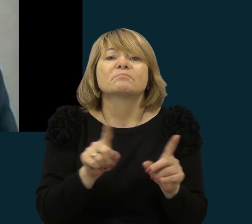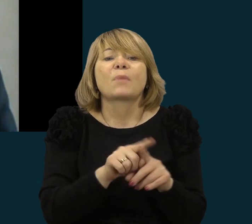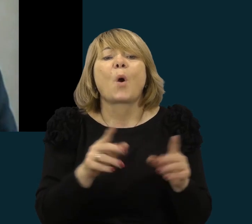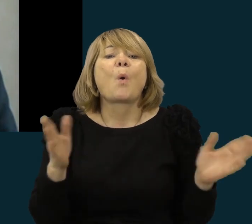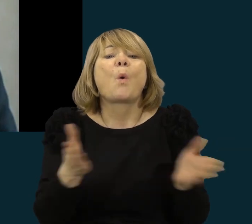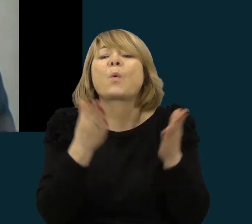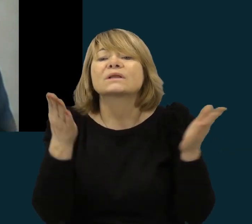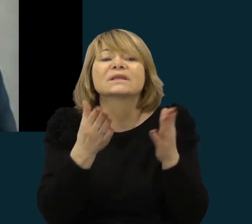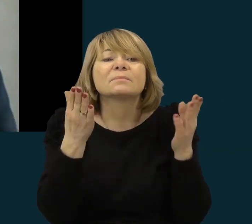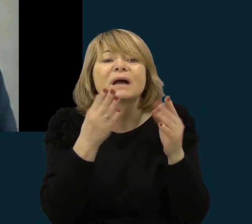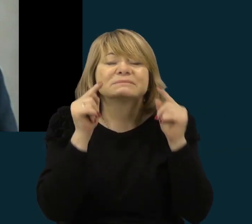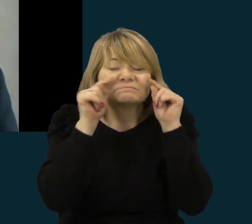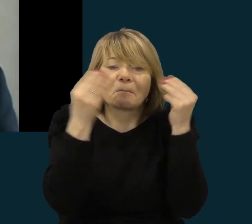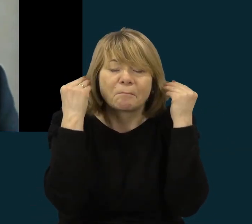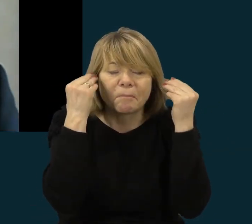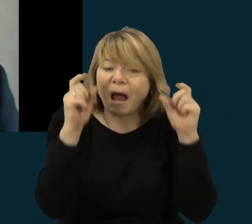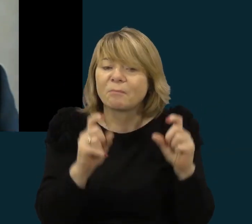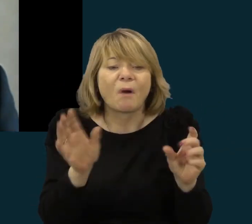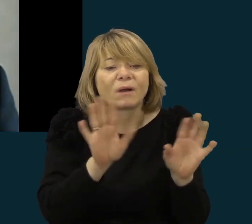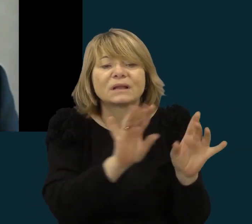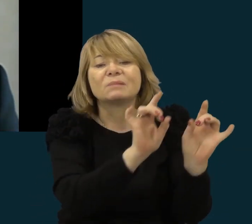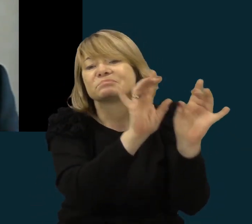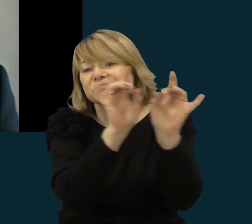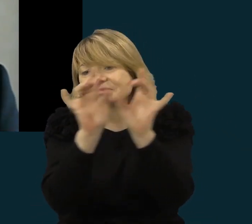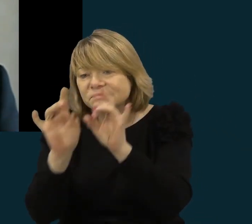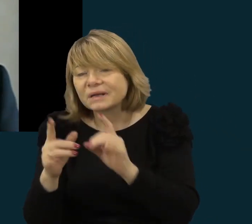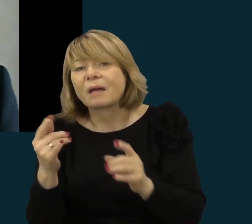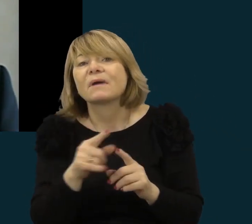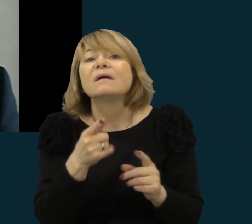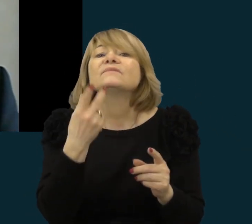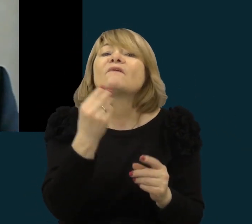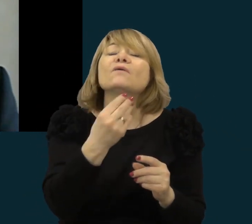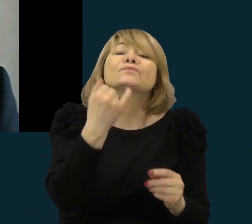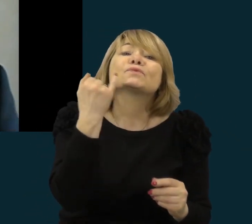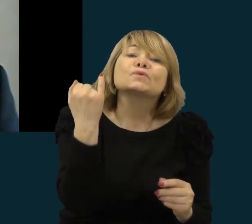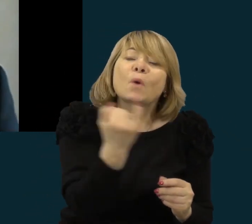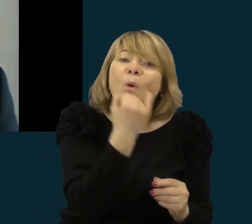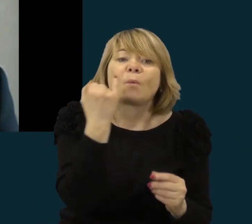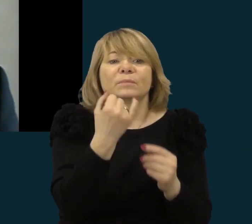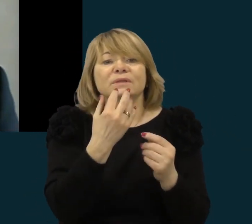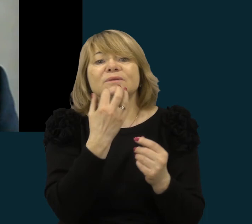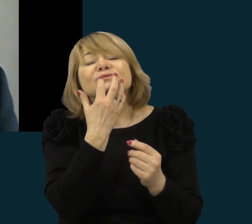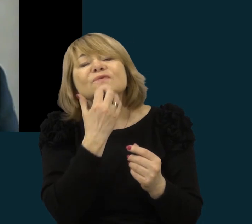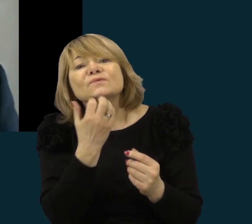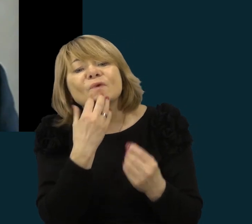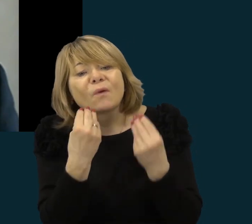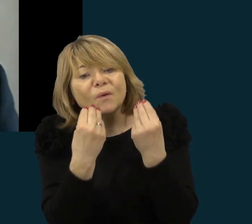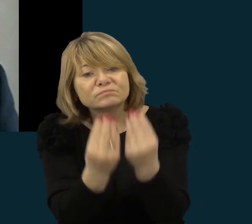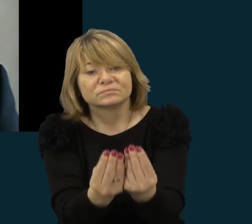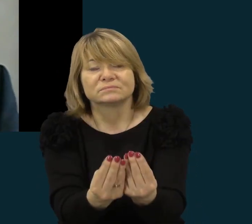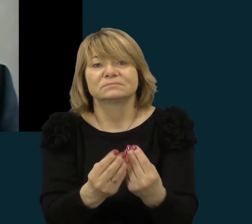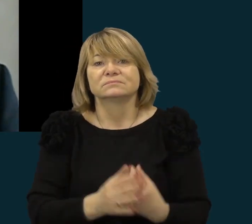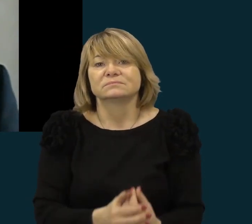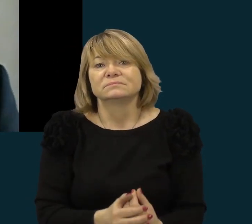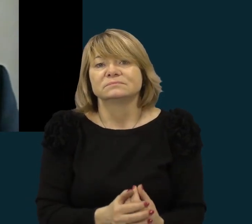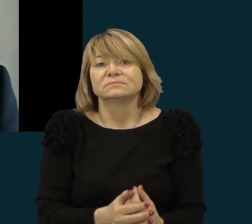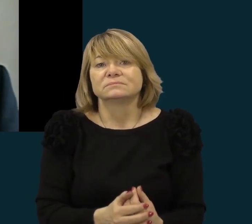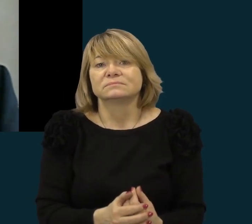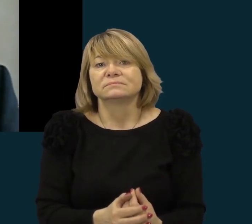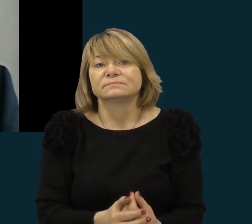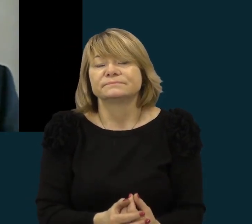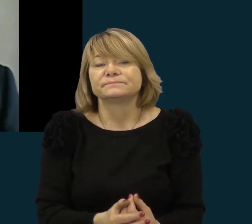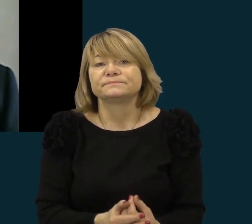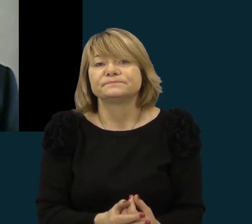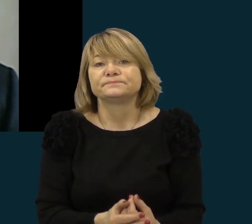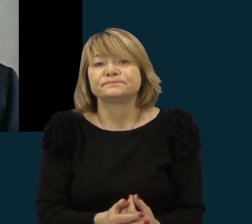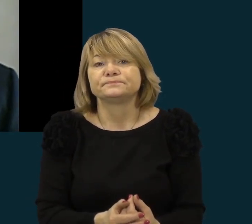ūgdančias vaikų kūrybiškumą, su dominant mokinius tą veiklą pasitikinti, sakykim,